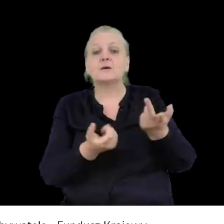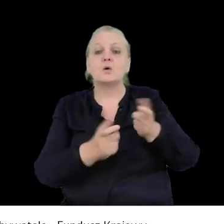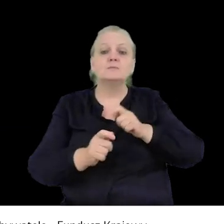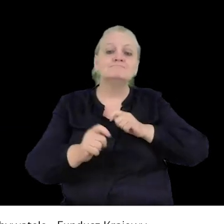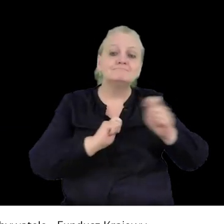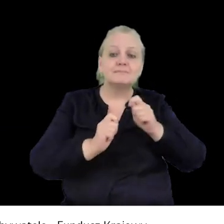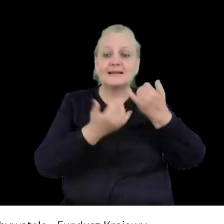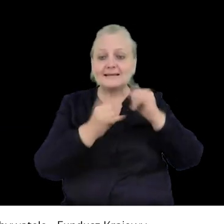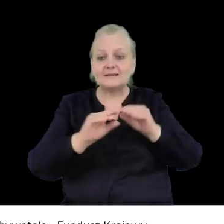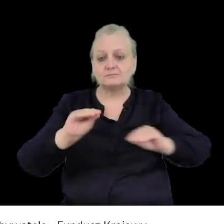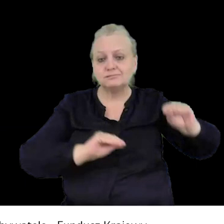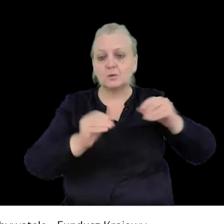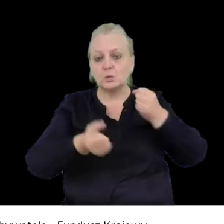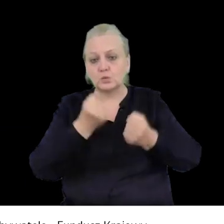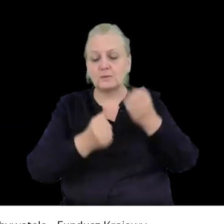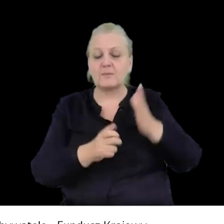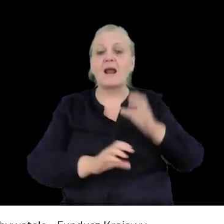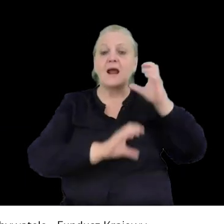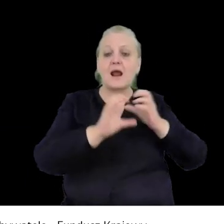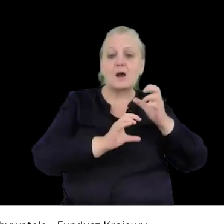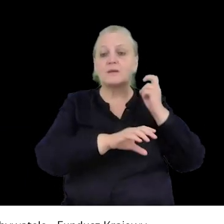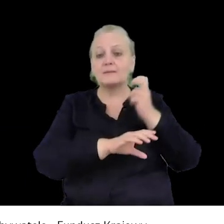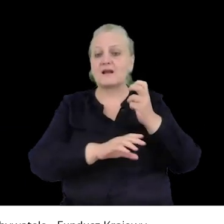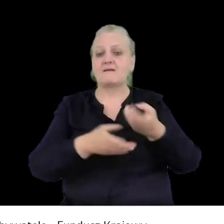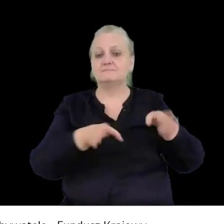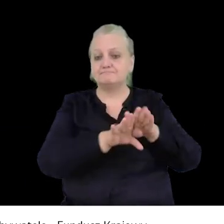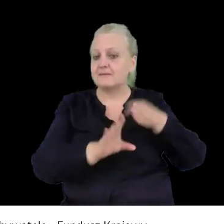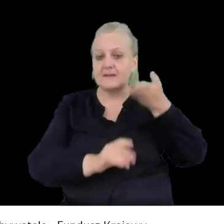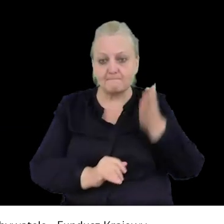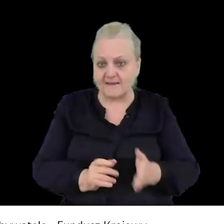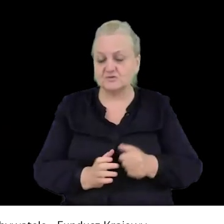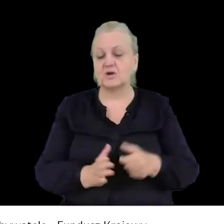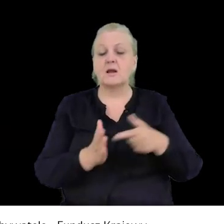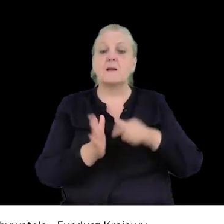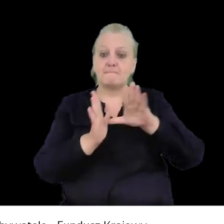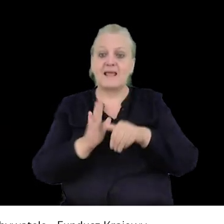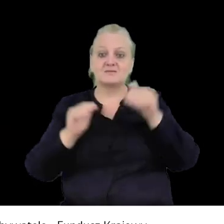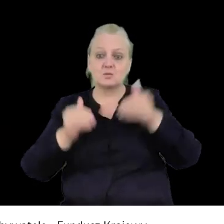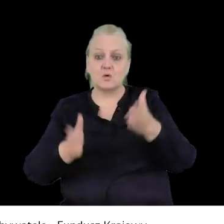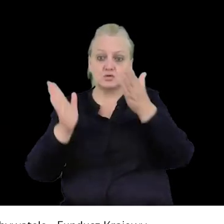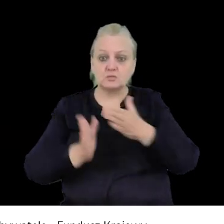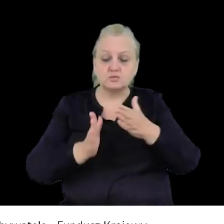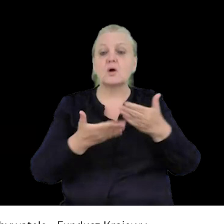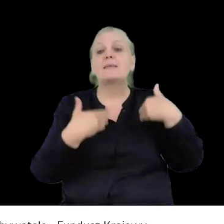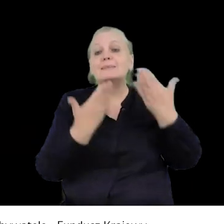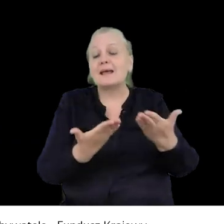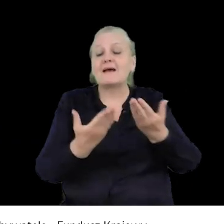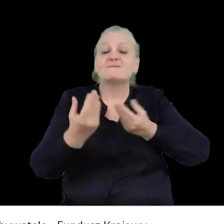ruchu, że takie i takie autobusy czy tramwaje nie będą jeździć. I miasto też mogą się przygotować i puścić więcej,